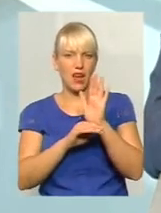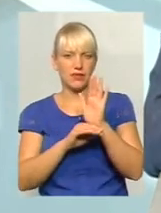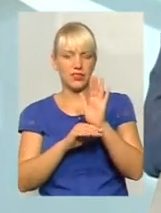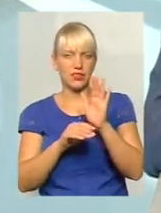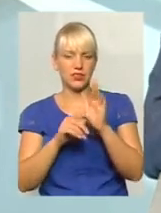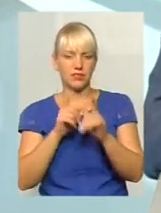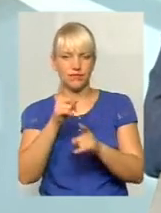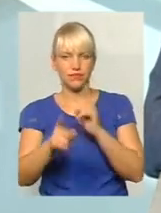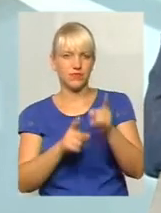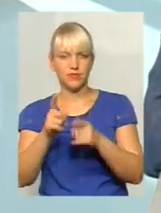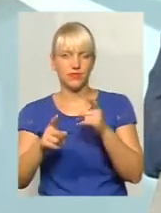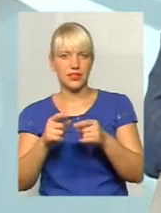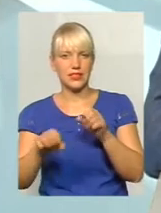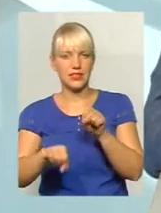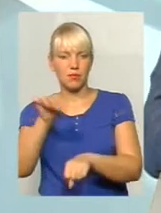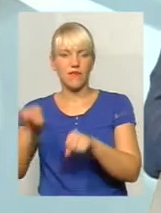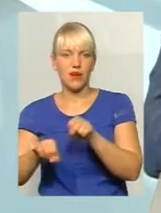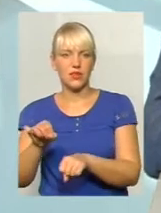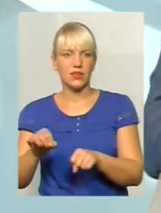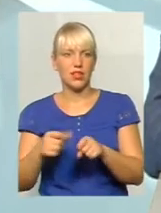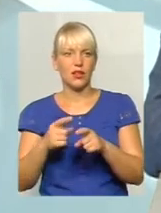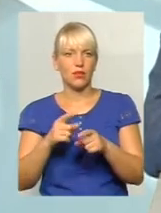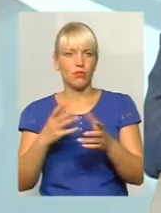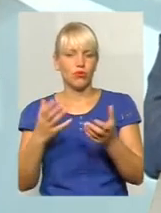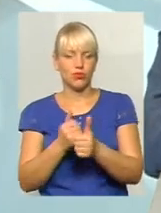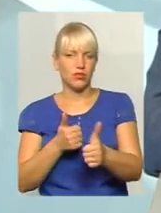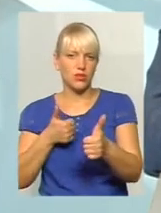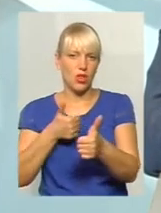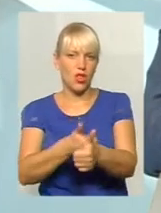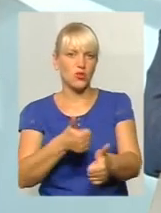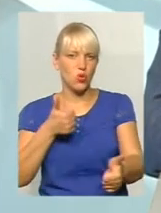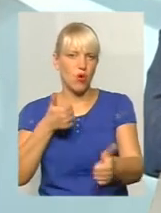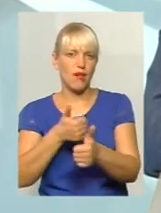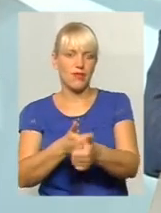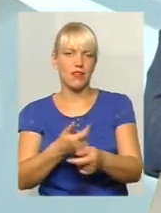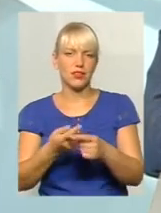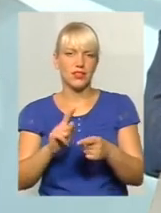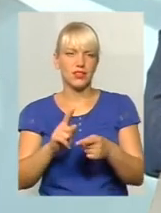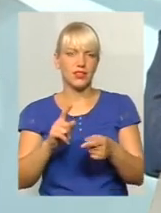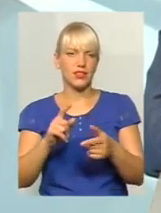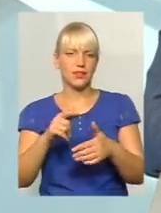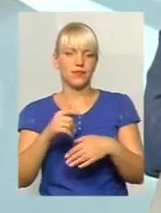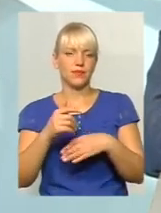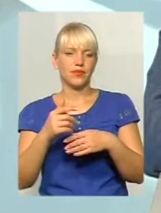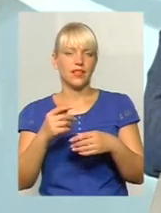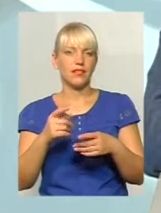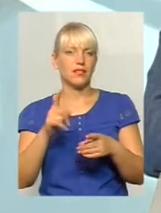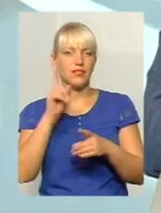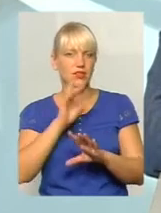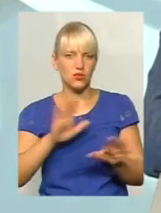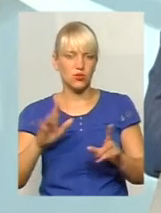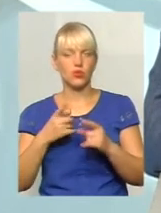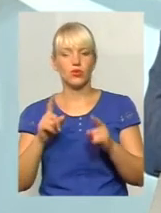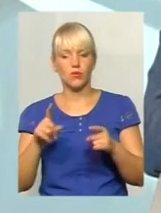з Озерна, вони бувають дуже часто, що один одного до нас доганяють. Відповідно, збитий графік. Тому прийнято рішення